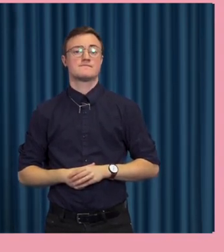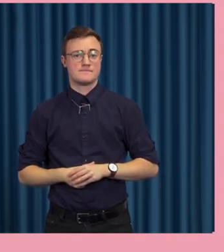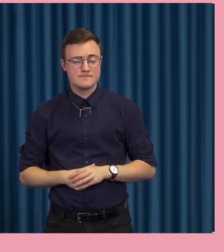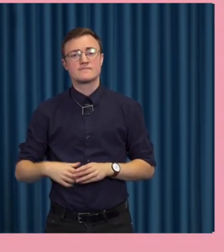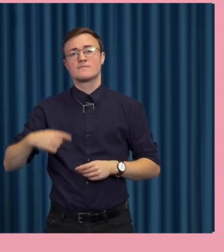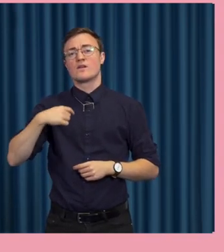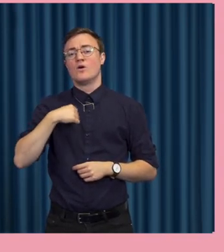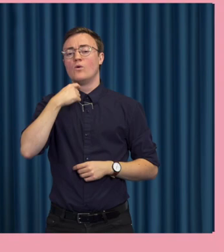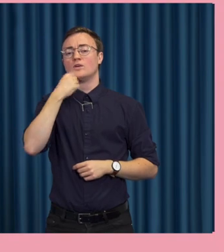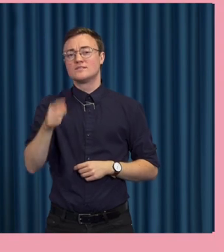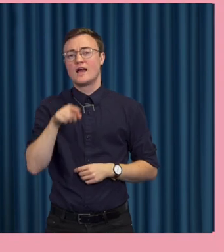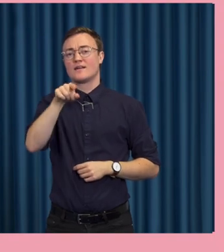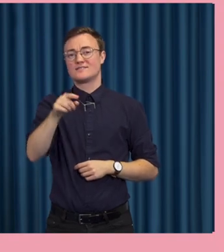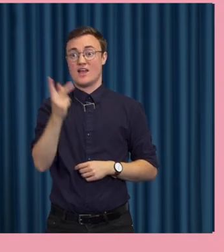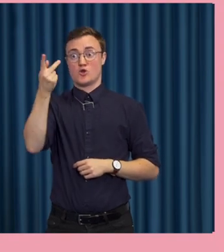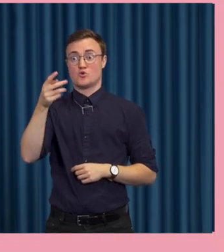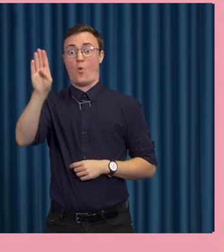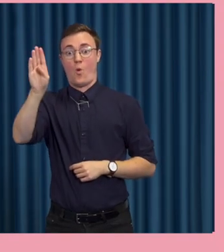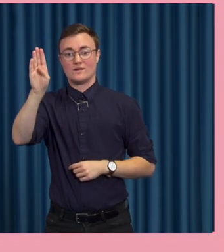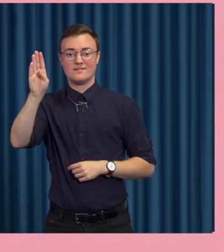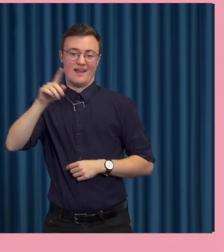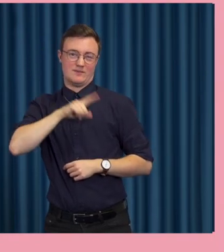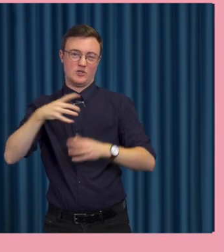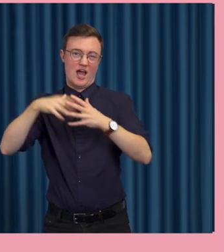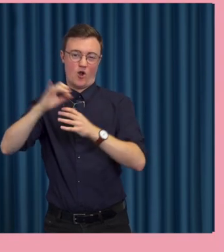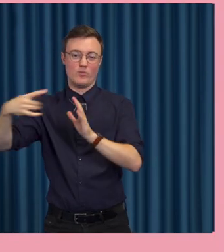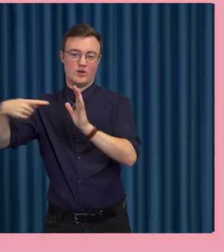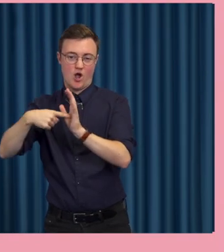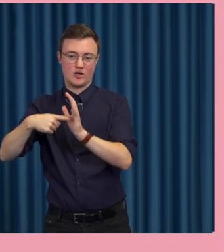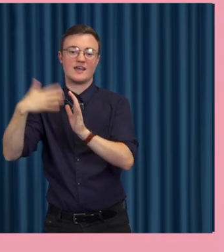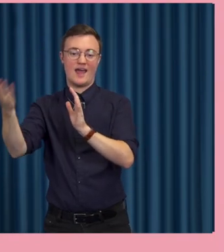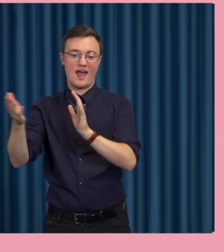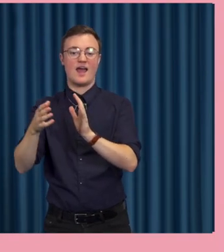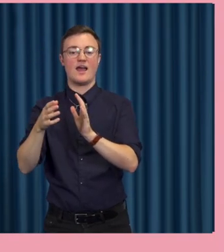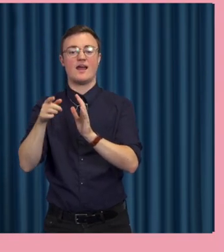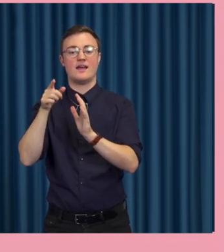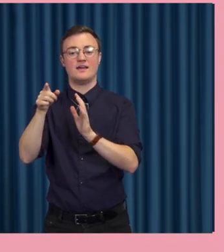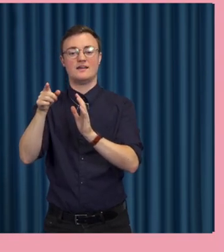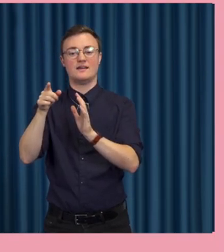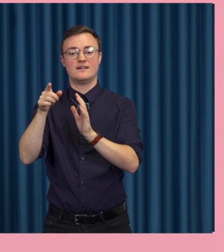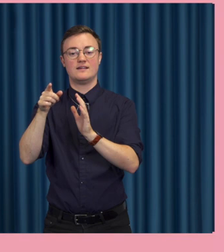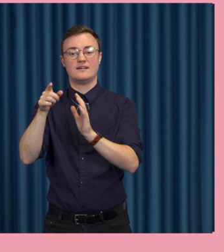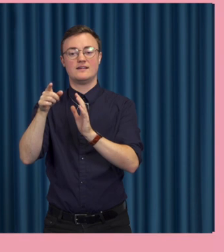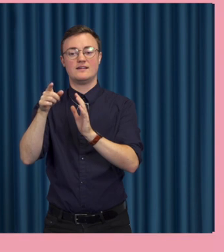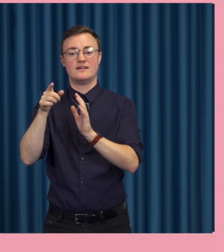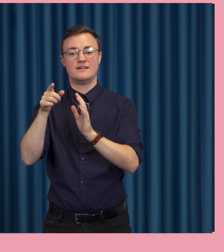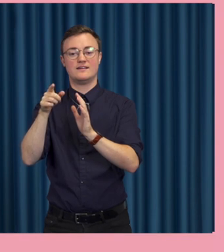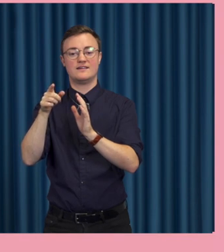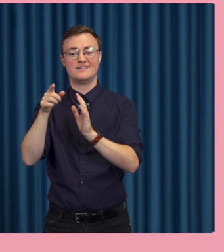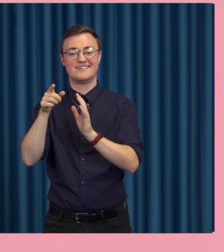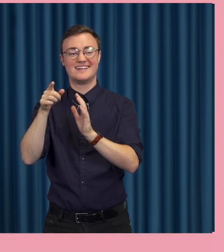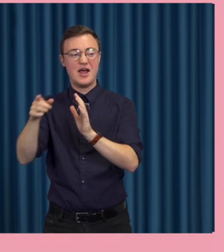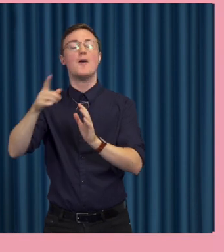Och en poäng där när jag säger att koden är mycket lagen det är ju egentligen att använda Lorentz Lessig's terminologi det vill säga en tidig tänkare.